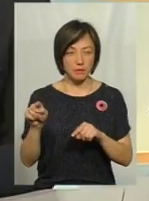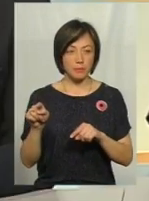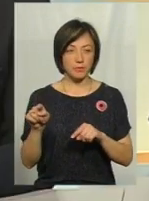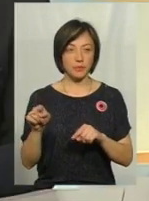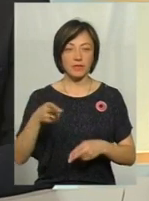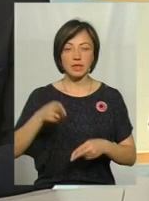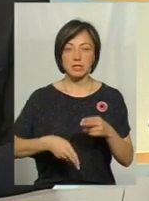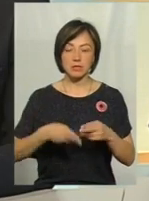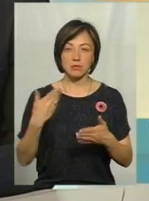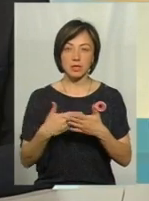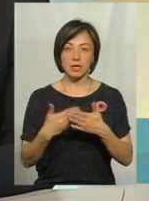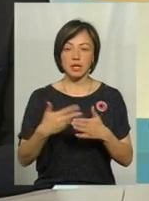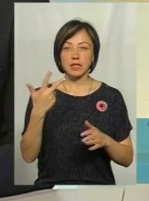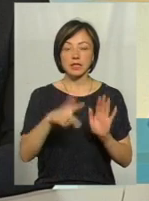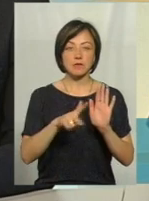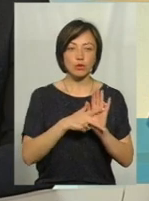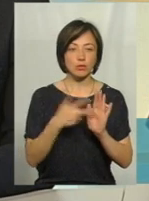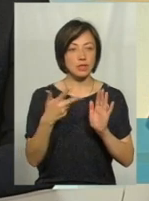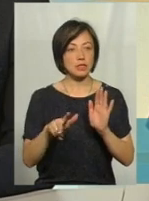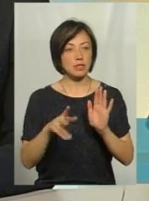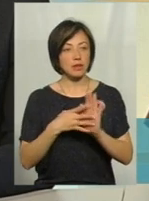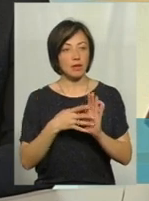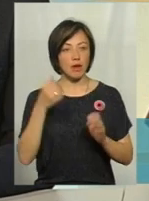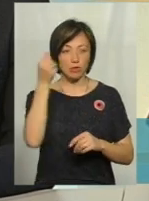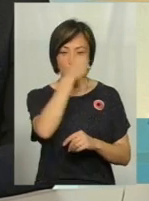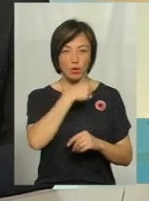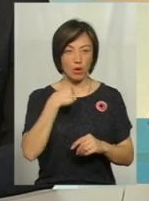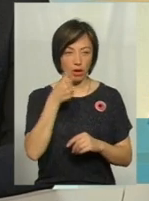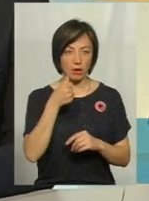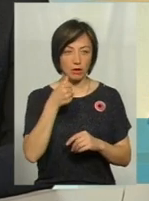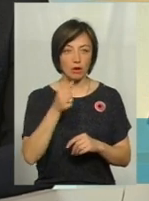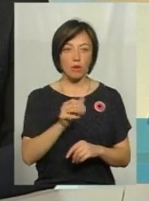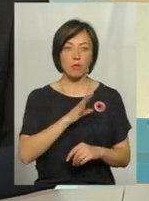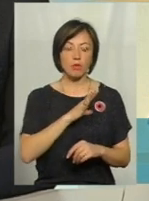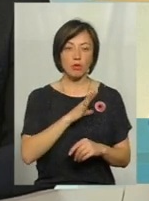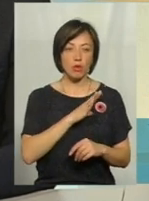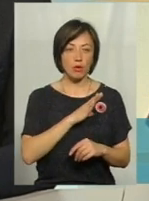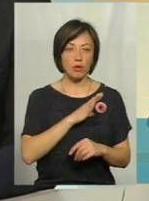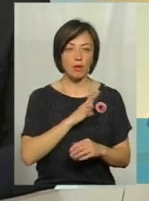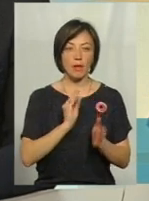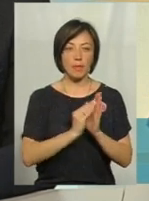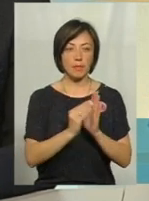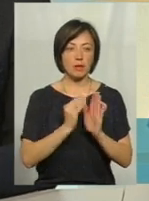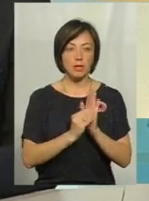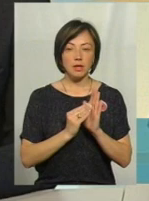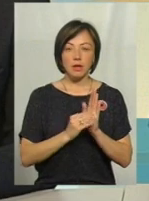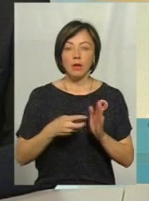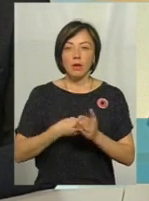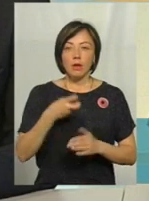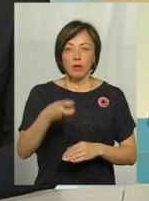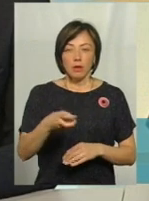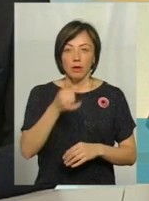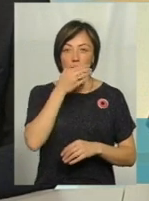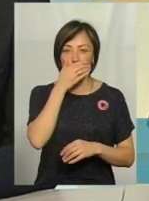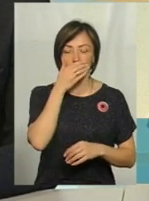в кінці десь приблизно в 1938-39 роках було написано навіть листа про те, що